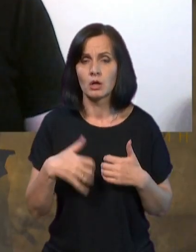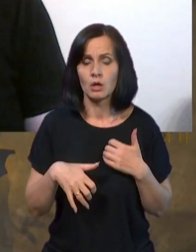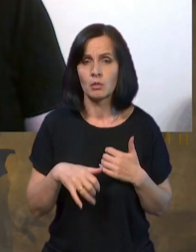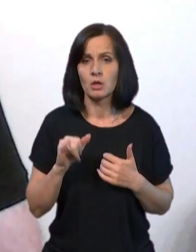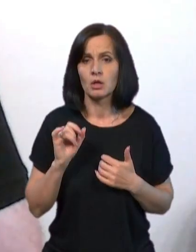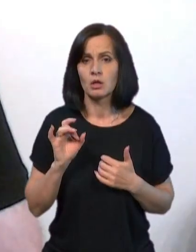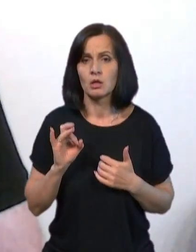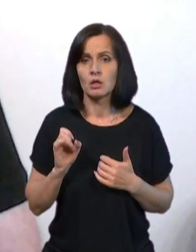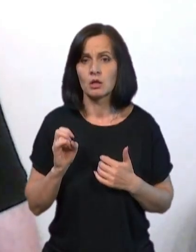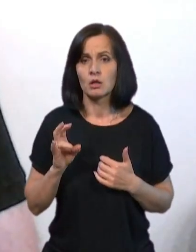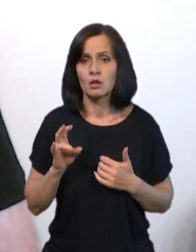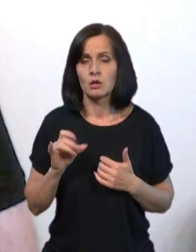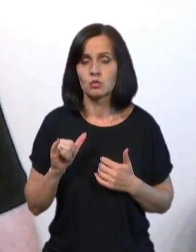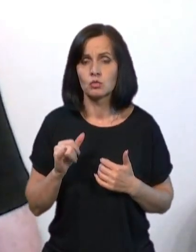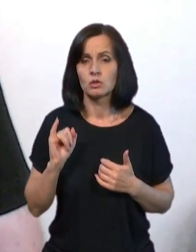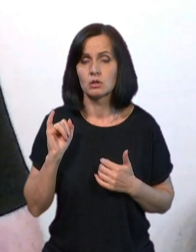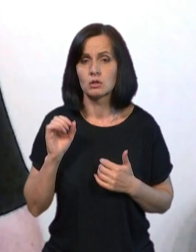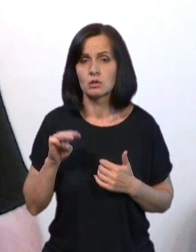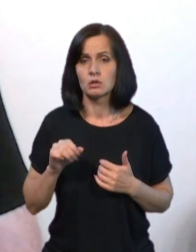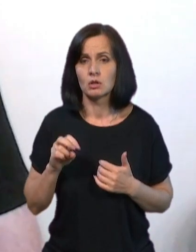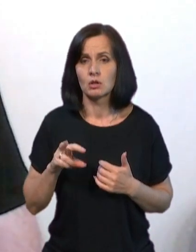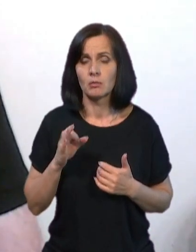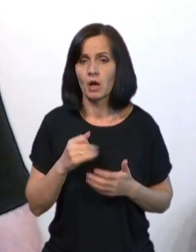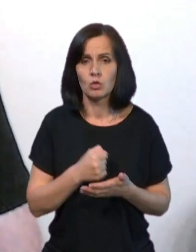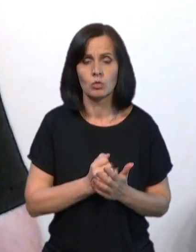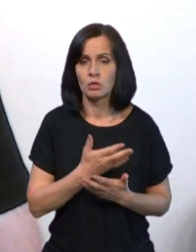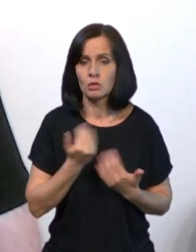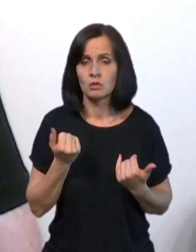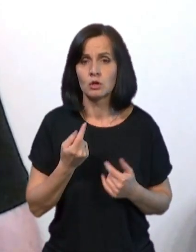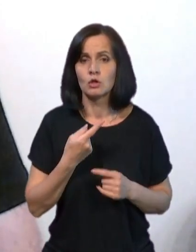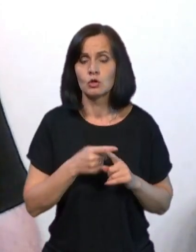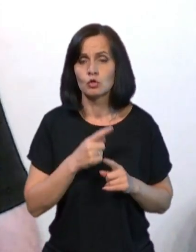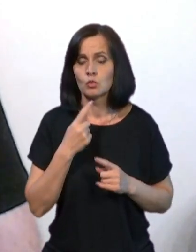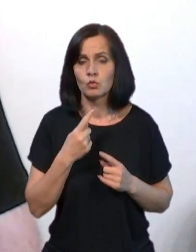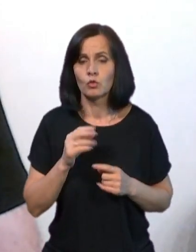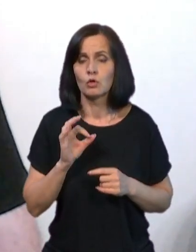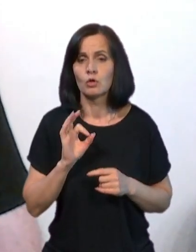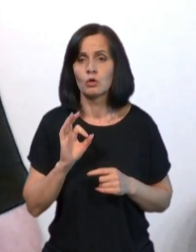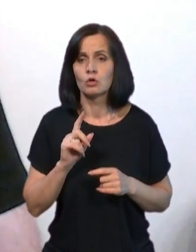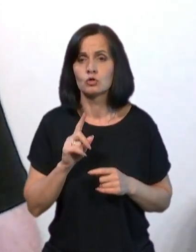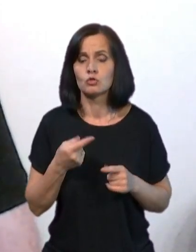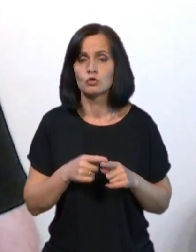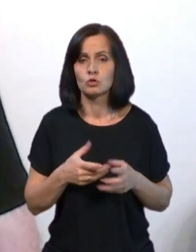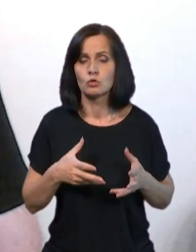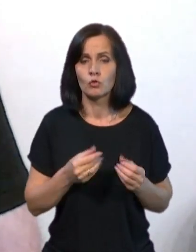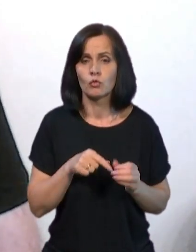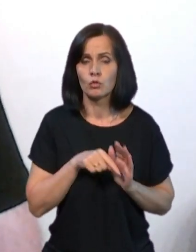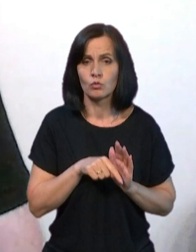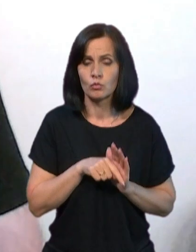надходить. Вона поки не підтверджена. Тому говорити про те, що це якимось чином плине на характер